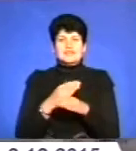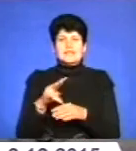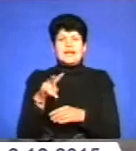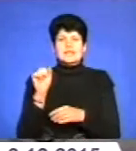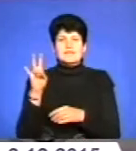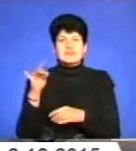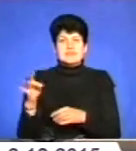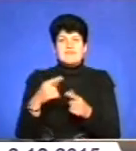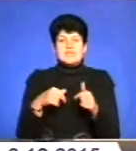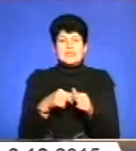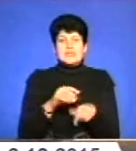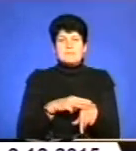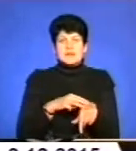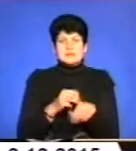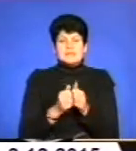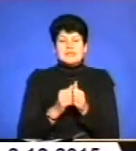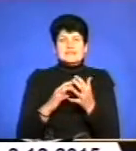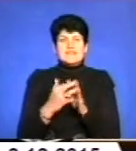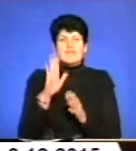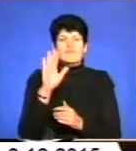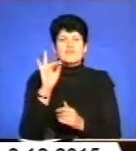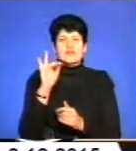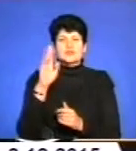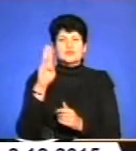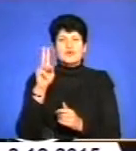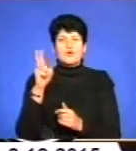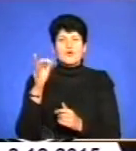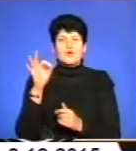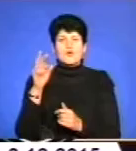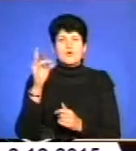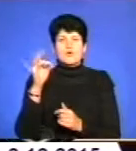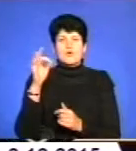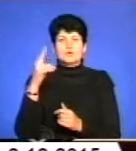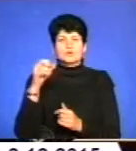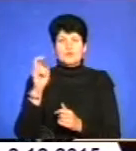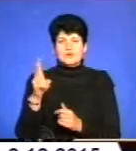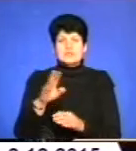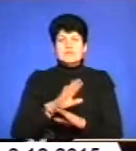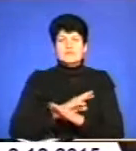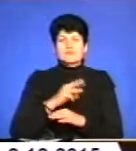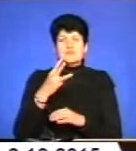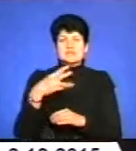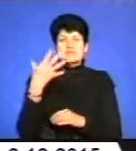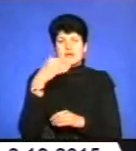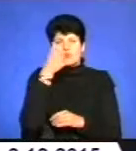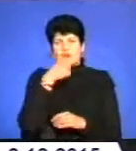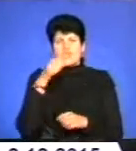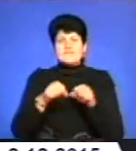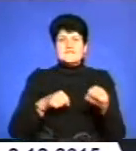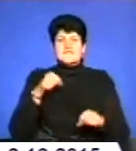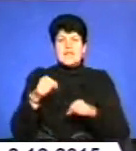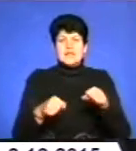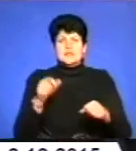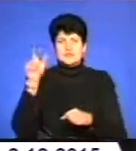відділення поліції. Поблизу села Вижгородок під колесами мікроавтобуса «Мерседес» загинув 35-річний велосипедист. Слідчо